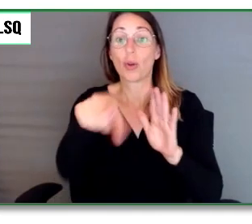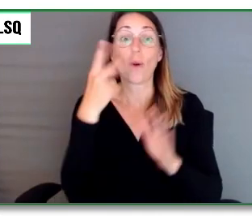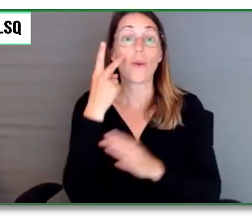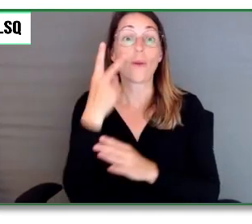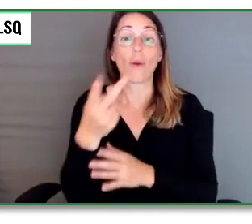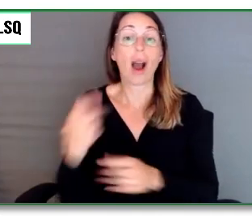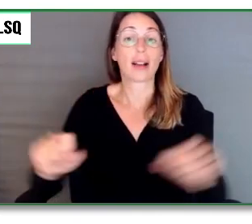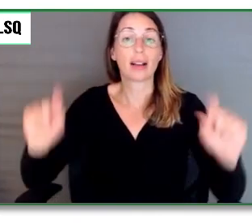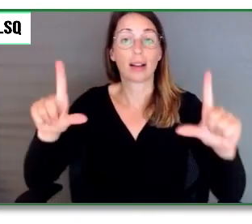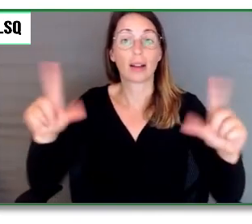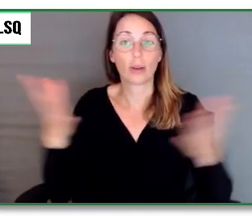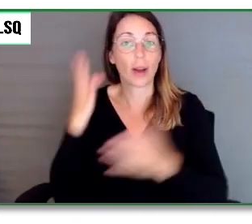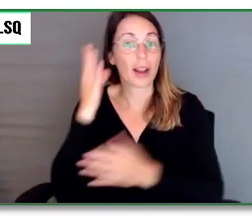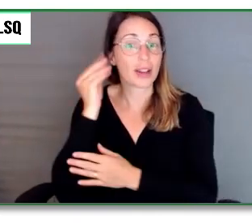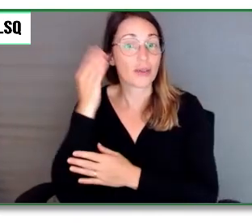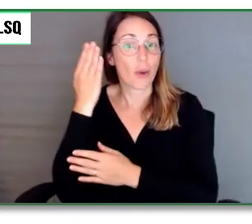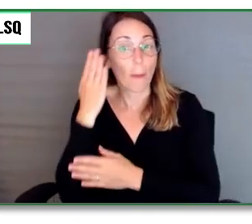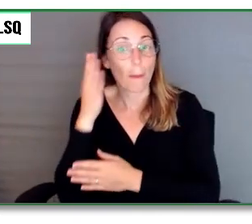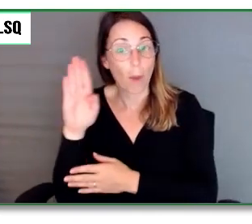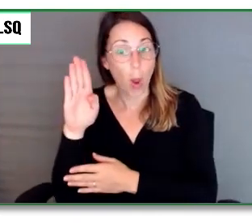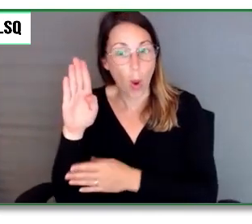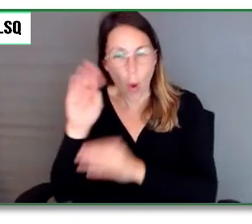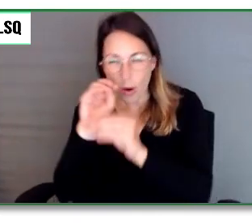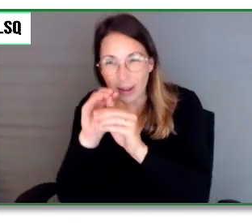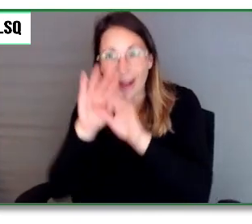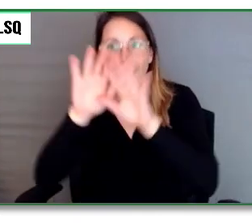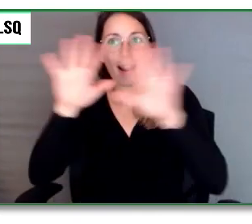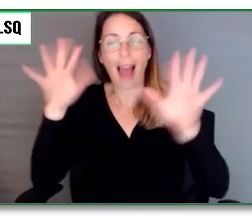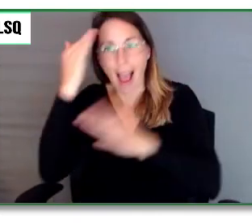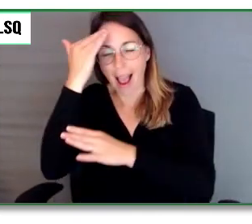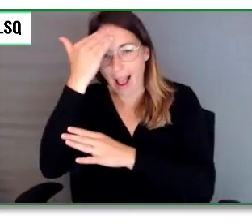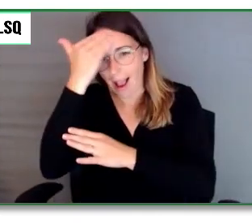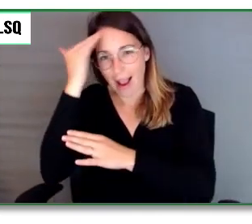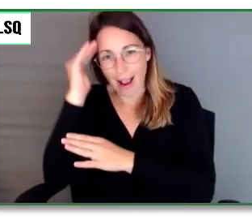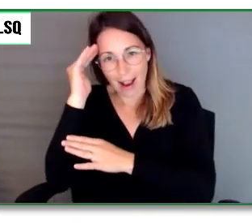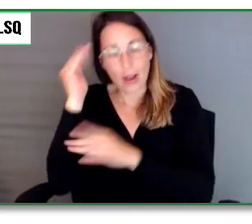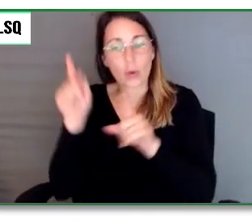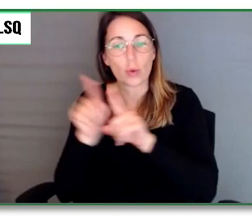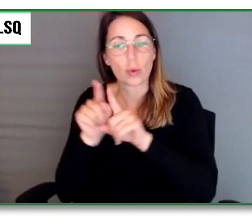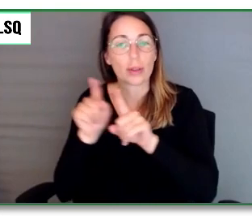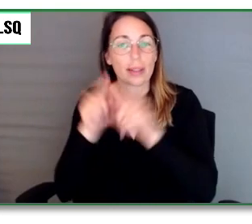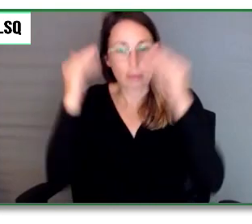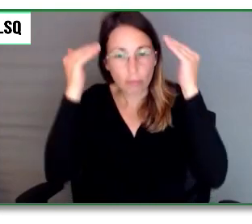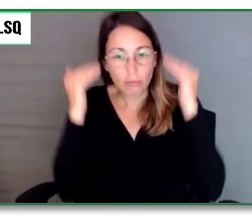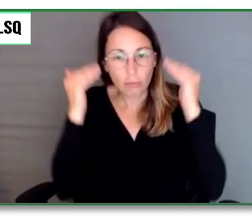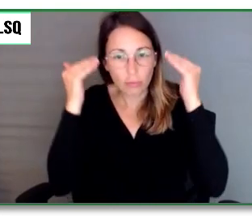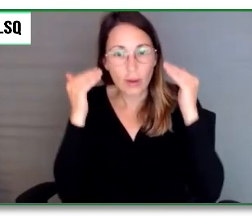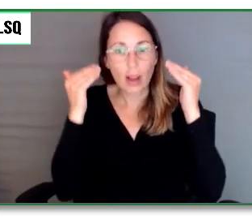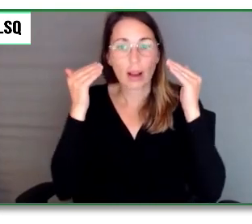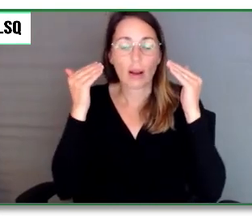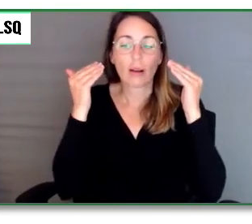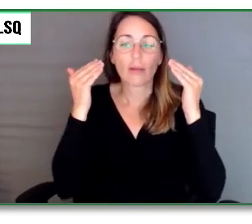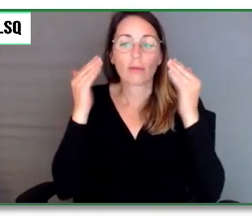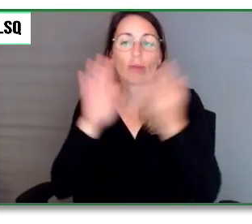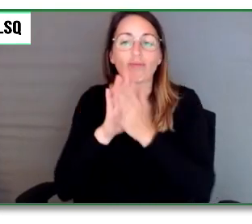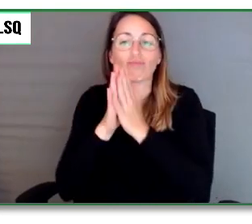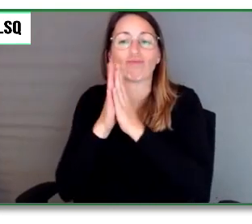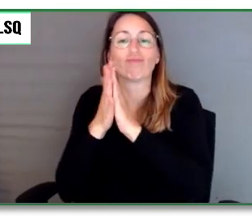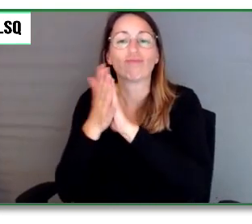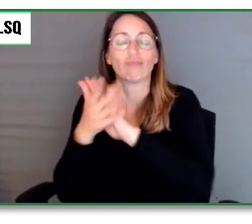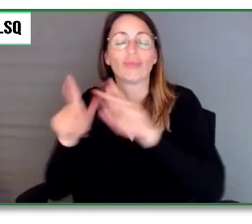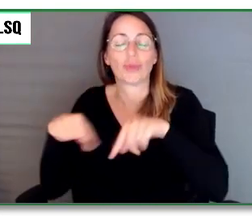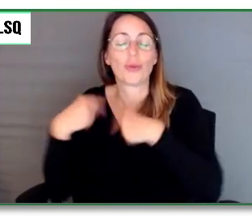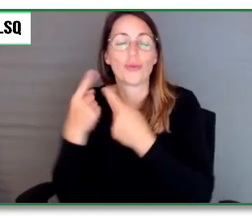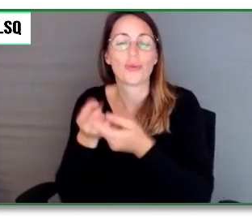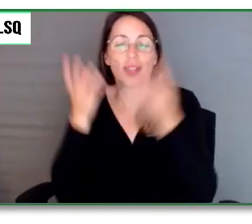bleus, clairs. La partie plus longue est en bleu foncé, mais j'ai changé ma coiffure depuis ce moment-là et mes cheveux sont verts en